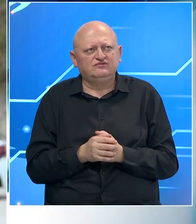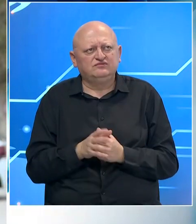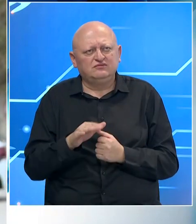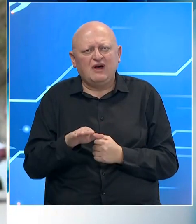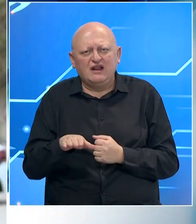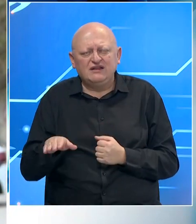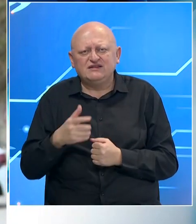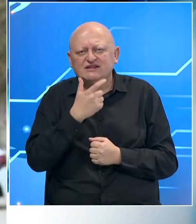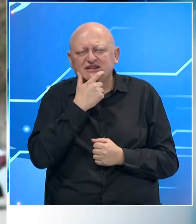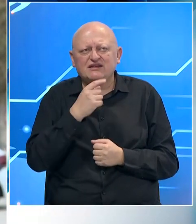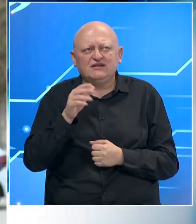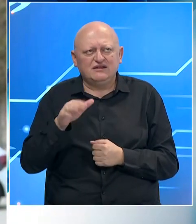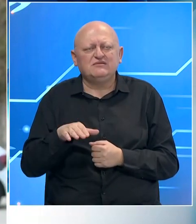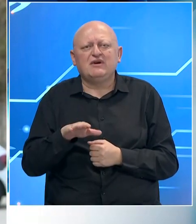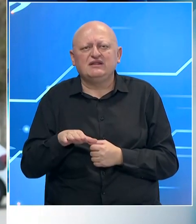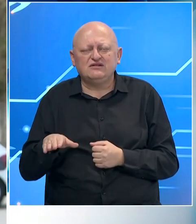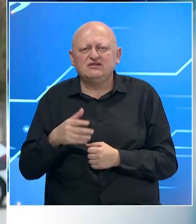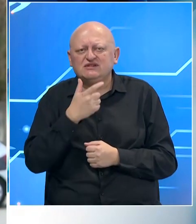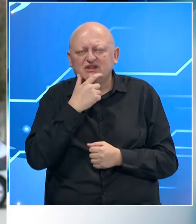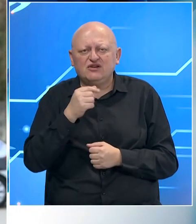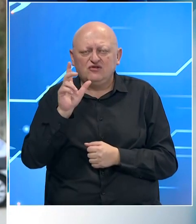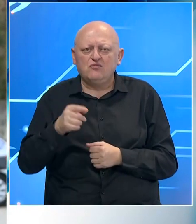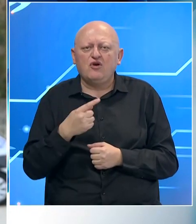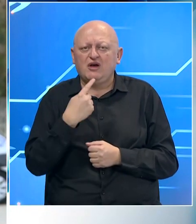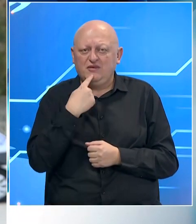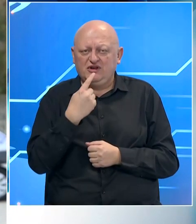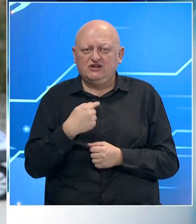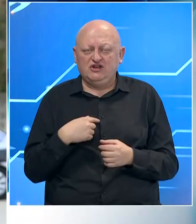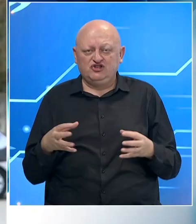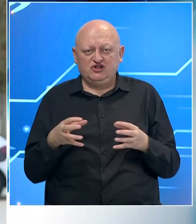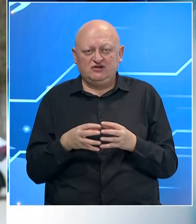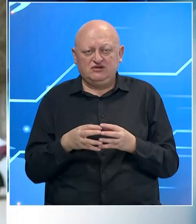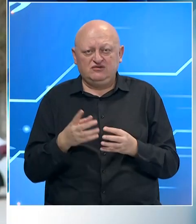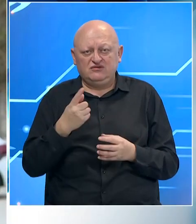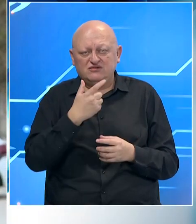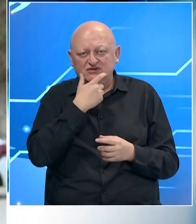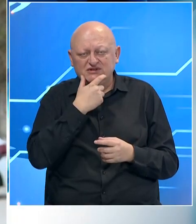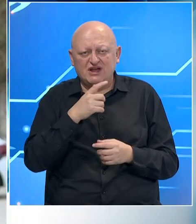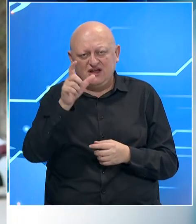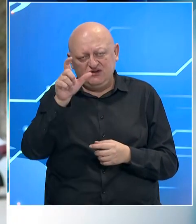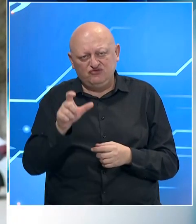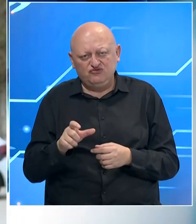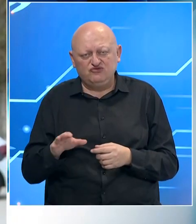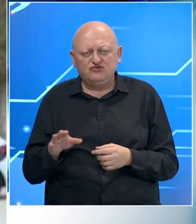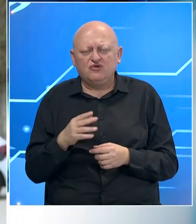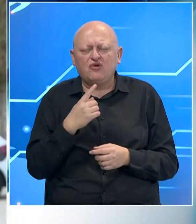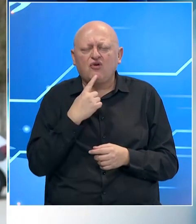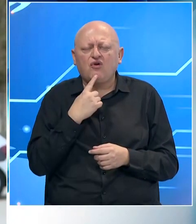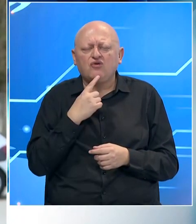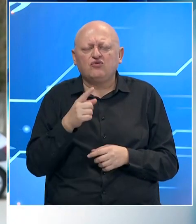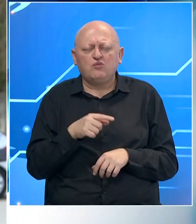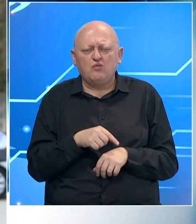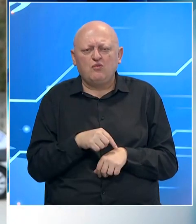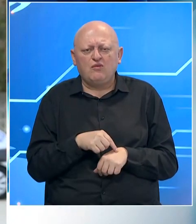djece, starih ljudi? Pa ima i djece i starih ljudi, moram napomenuti, naša ekipa je čak i jednu stariju gospodju koja se u tom